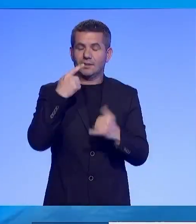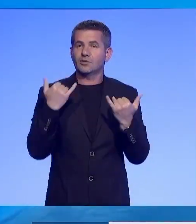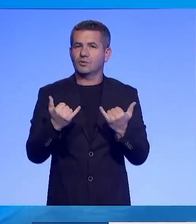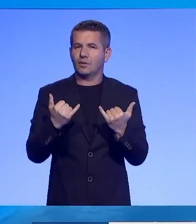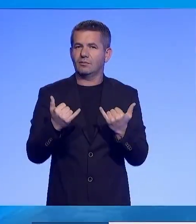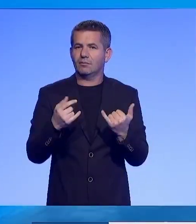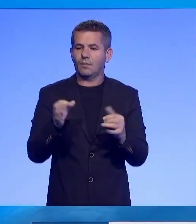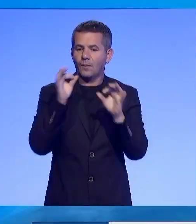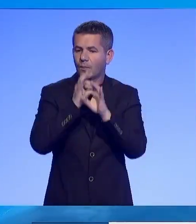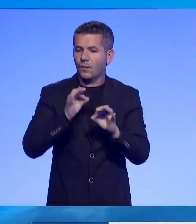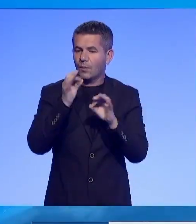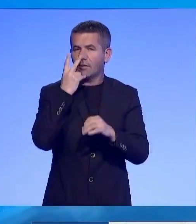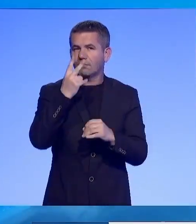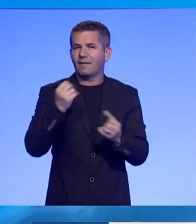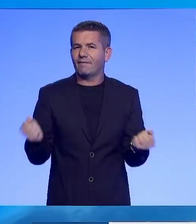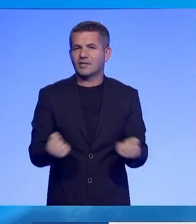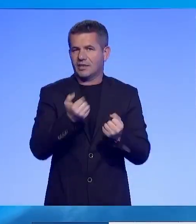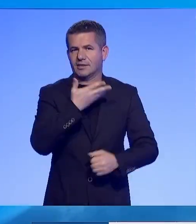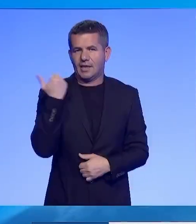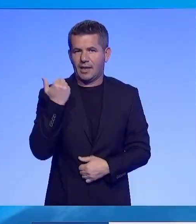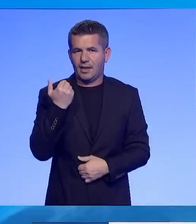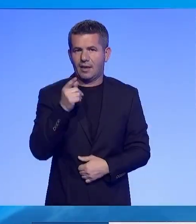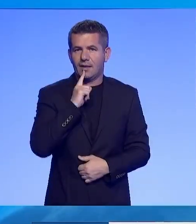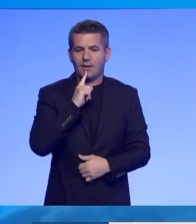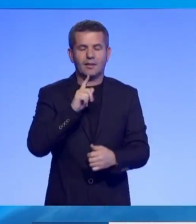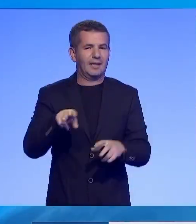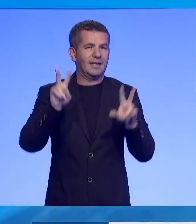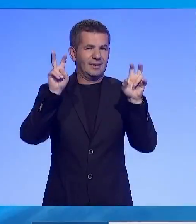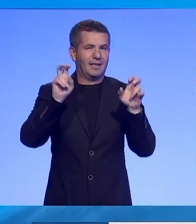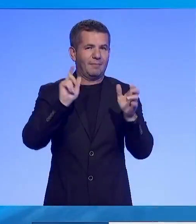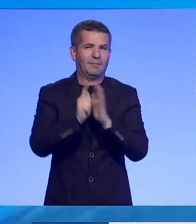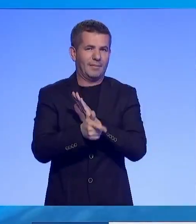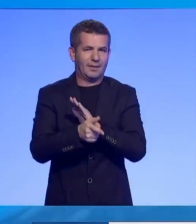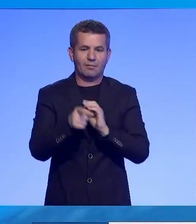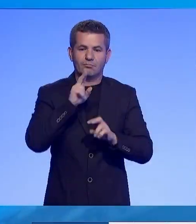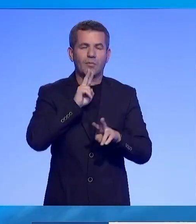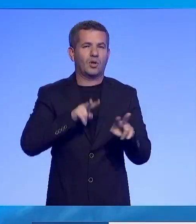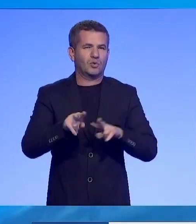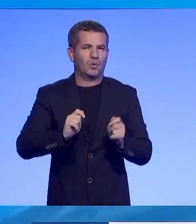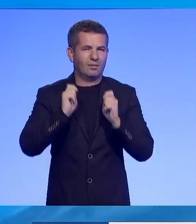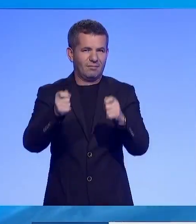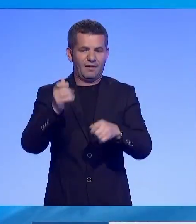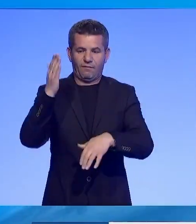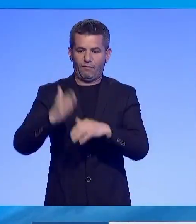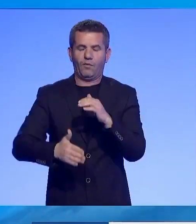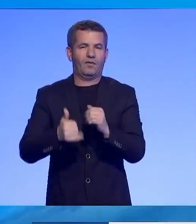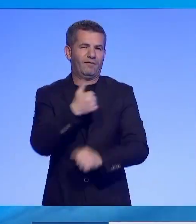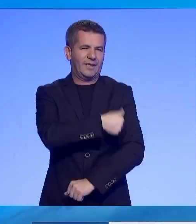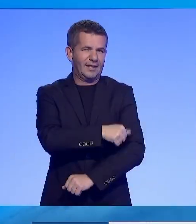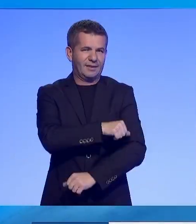nuk përashikojnë të hasin do një bështërsi për kalimin e qështjes të këtrupi gjykuas rët fundit të vitit.